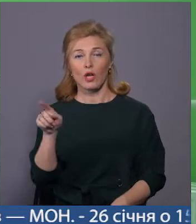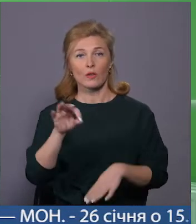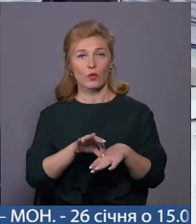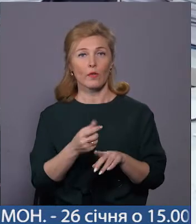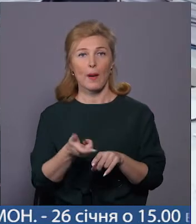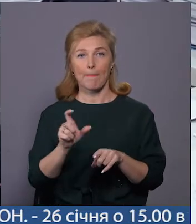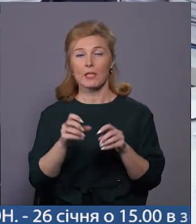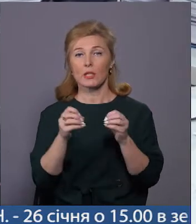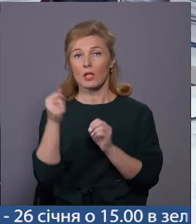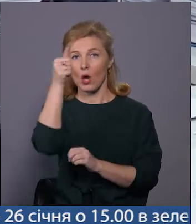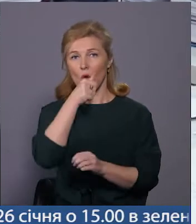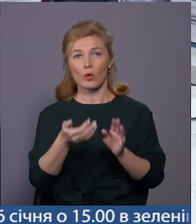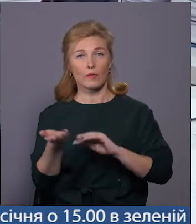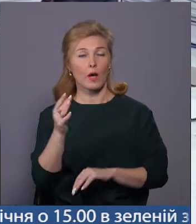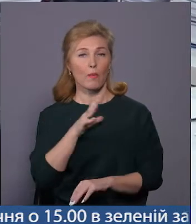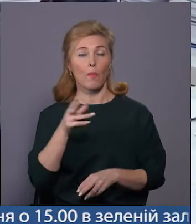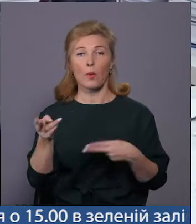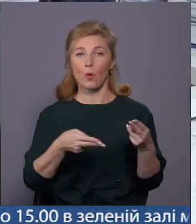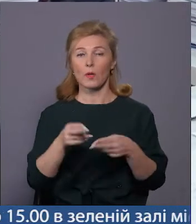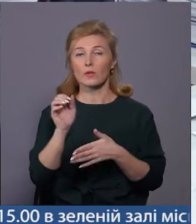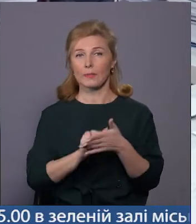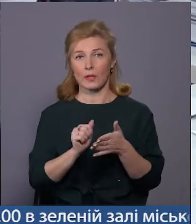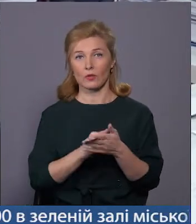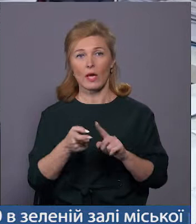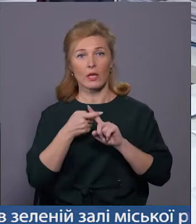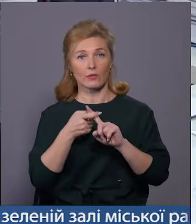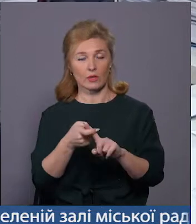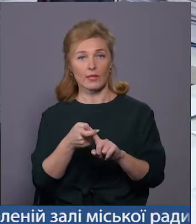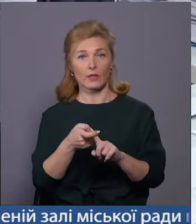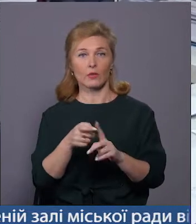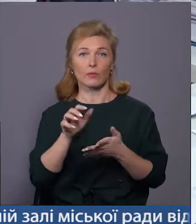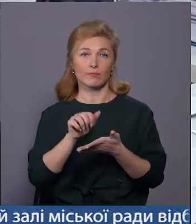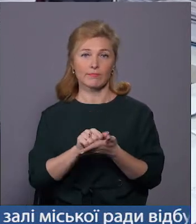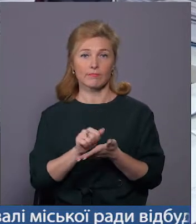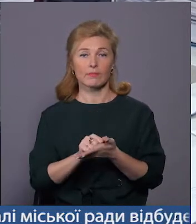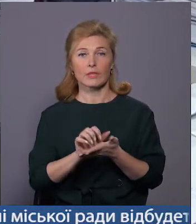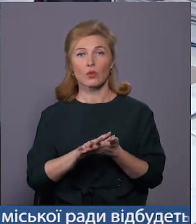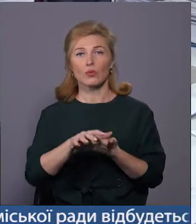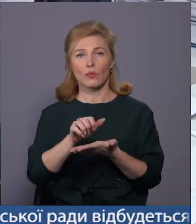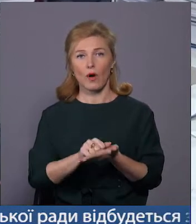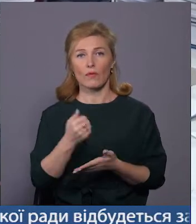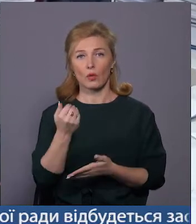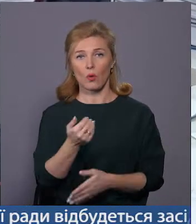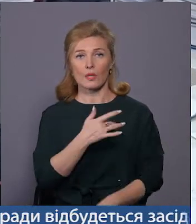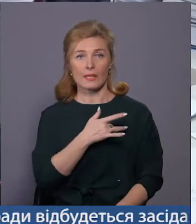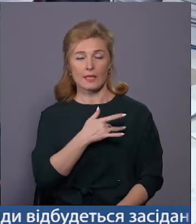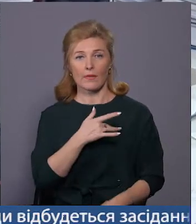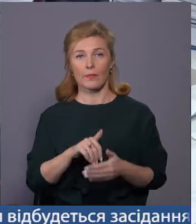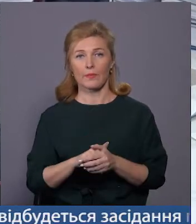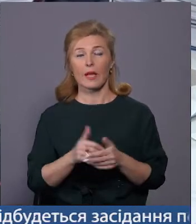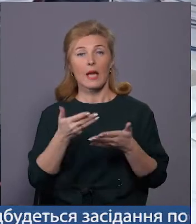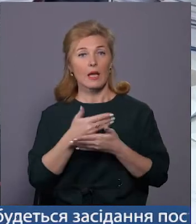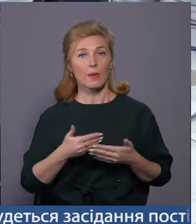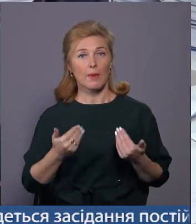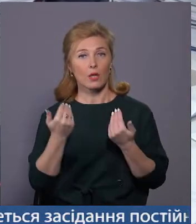років назад був прооперований з приводу інфекційного андекардиту, який зруйнував його клапан серцевий, і ми його